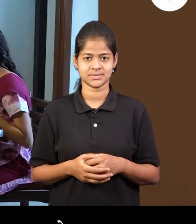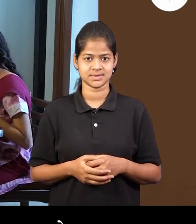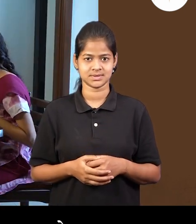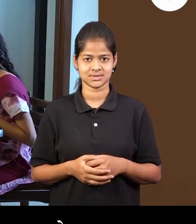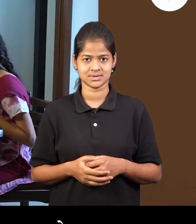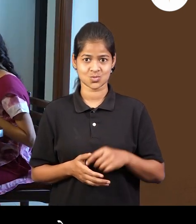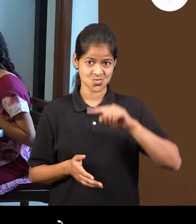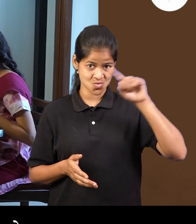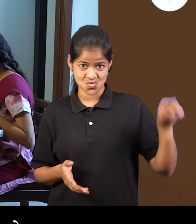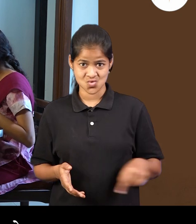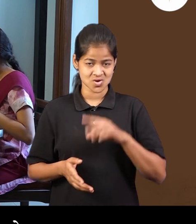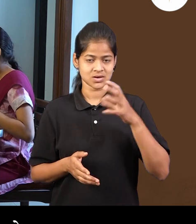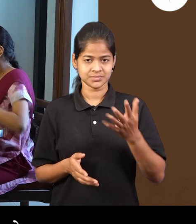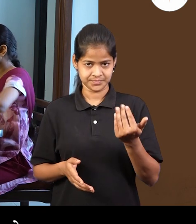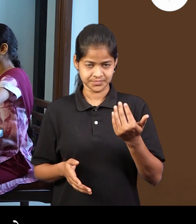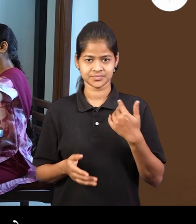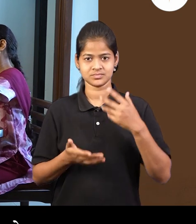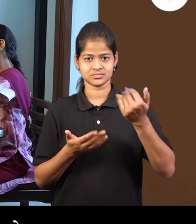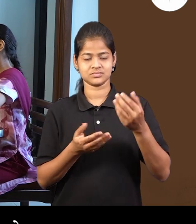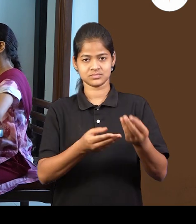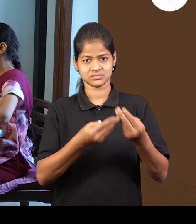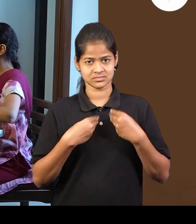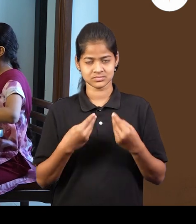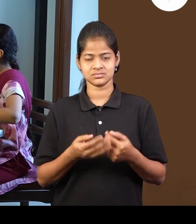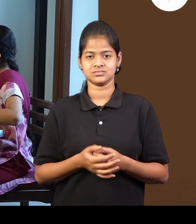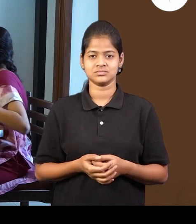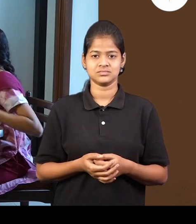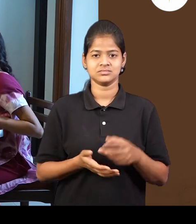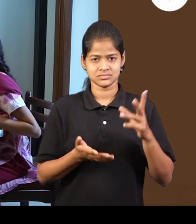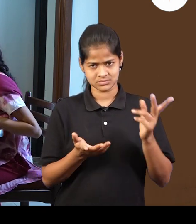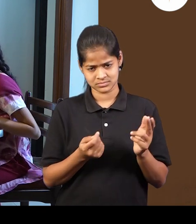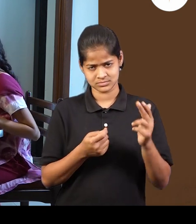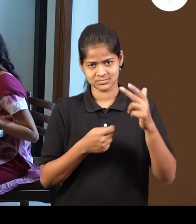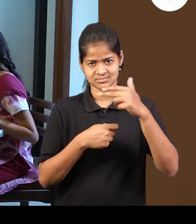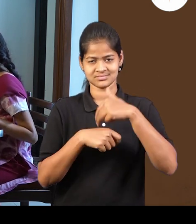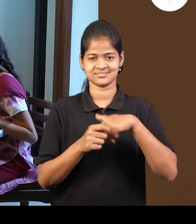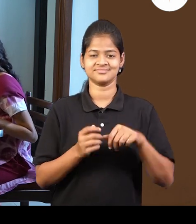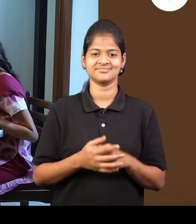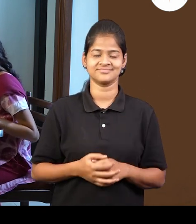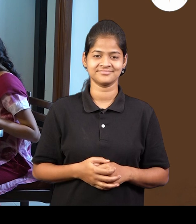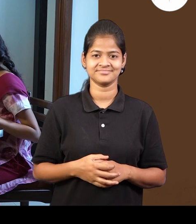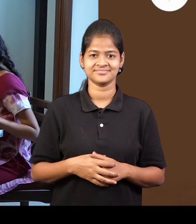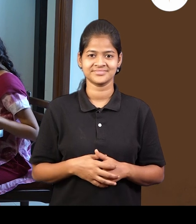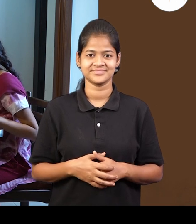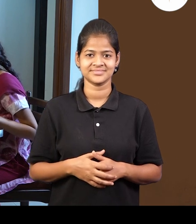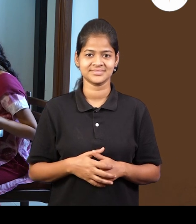गजाता नी माला एक वर्तुर काड़ने अनि मीथे नी कातिरी नी कापते बड बड दो ठीक